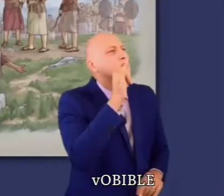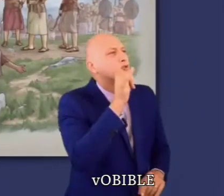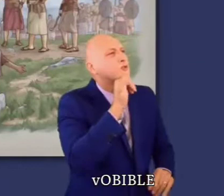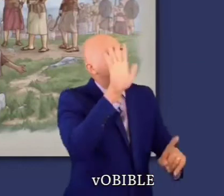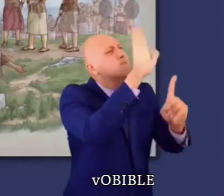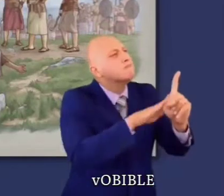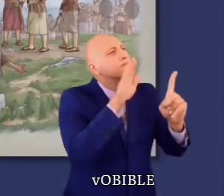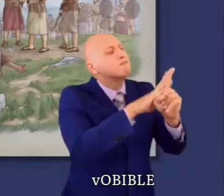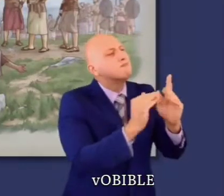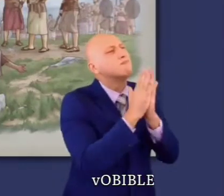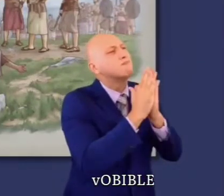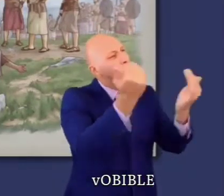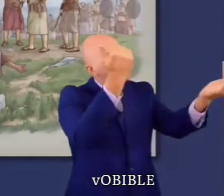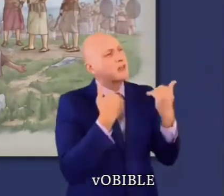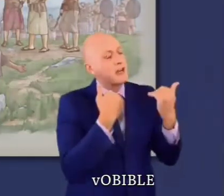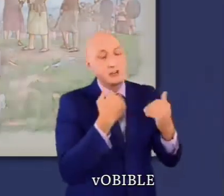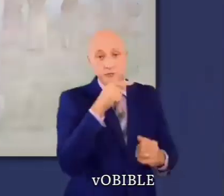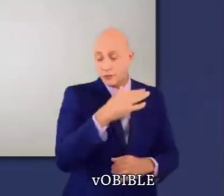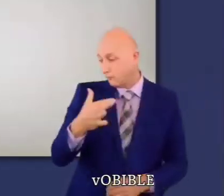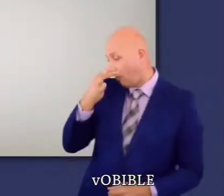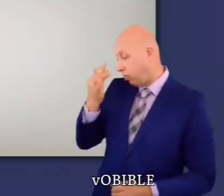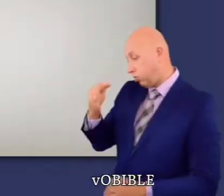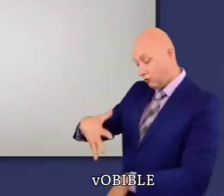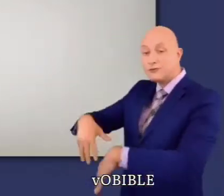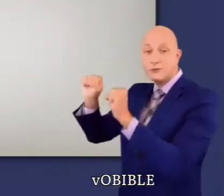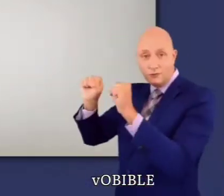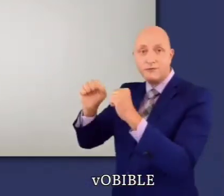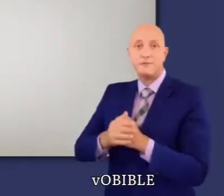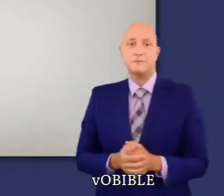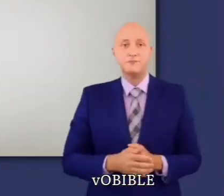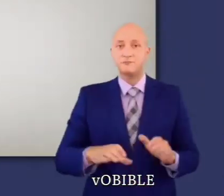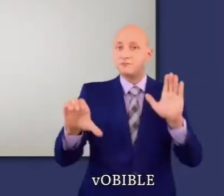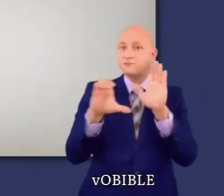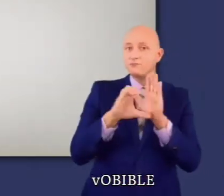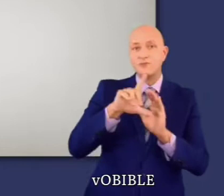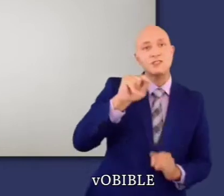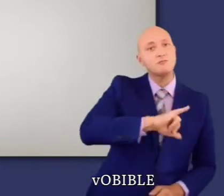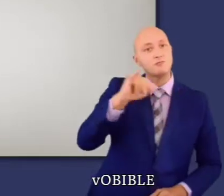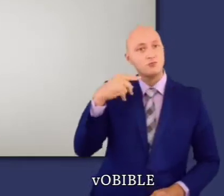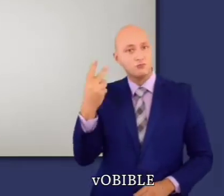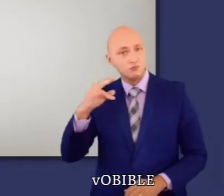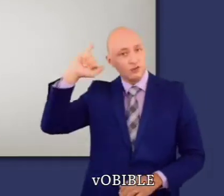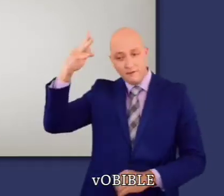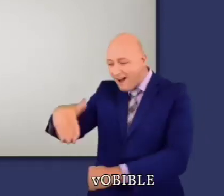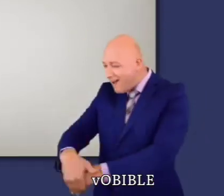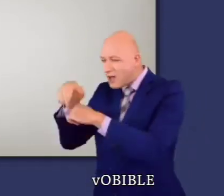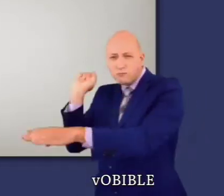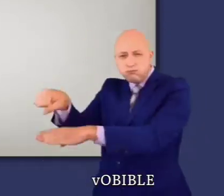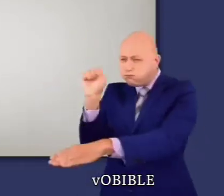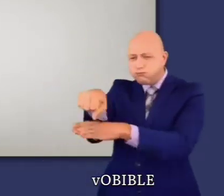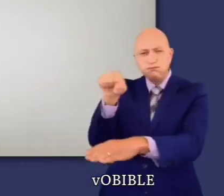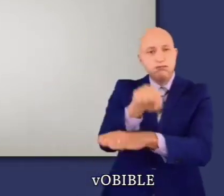et Josué épargne leur vie. Les chapitres 10 à 12 racontent plusieurs victoires que Dieu a données à